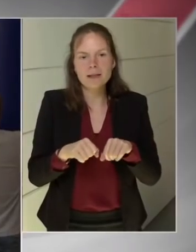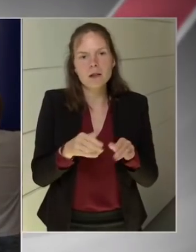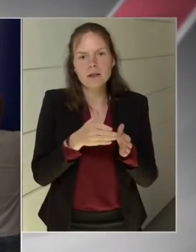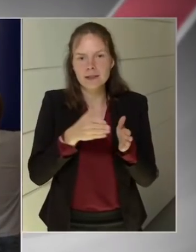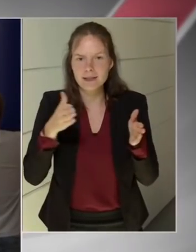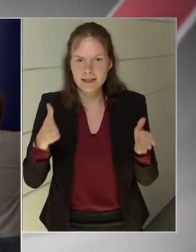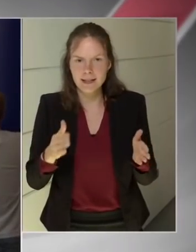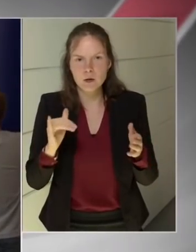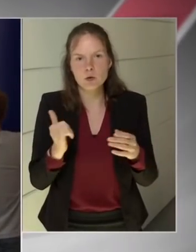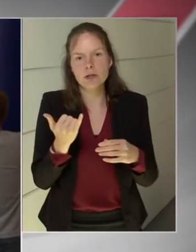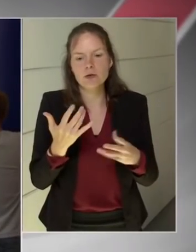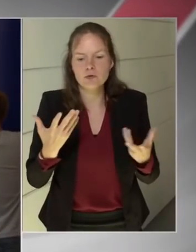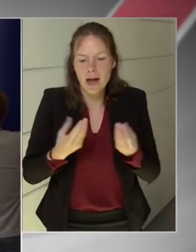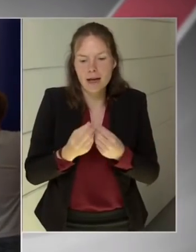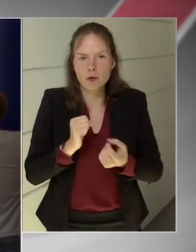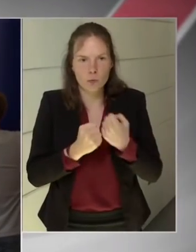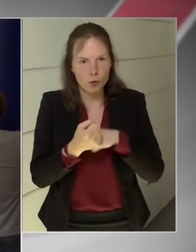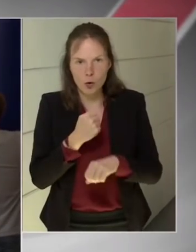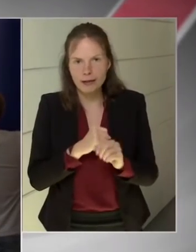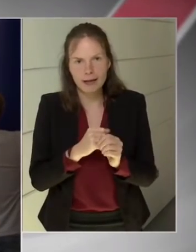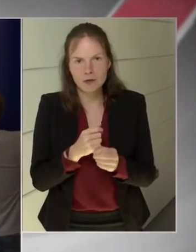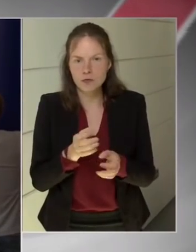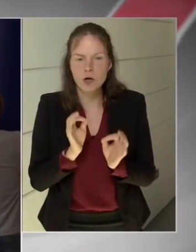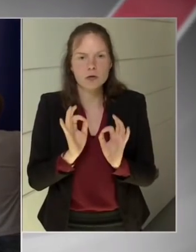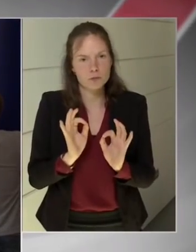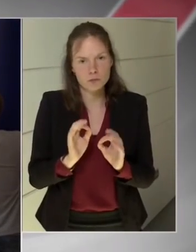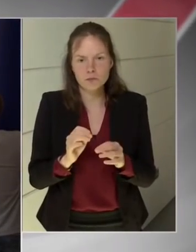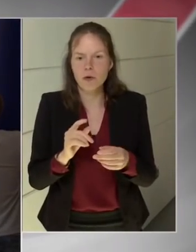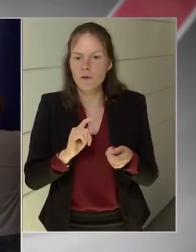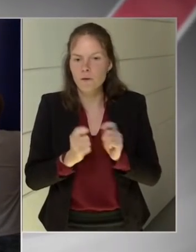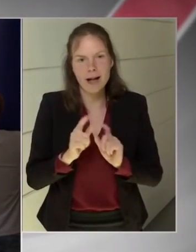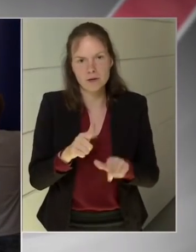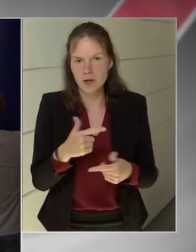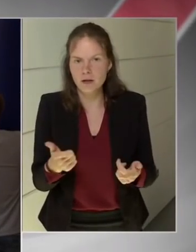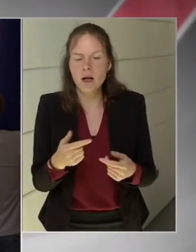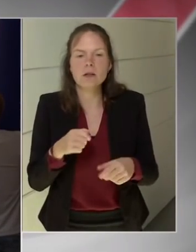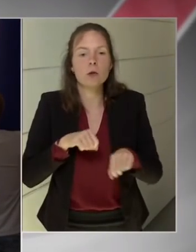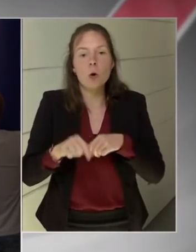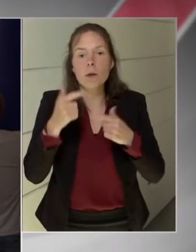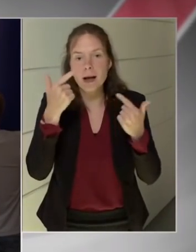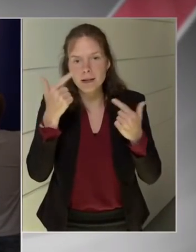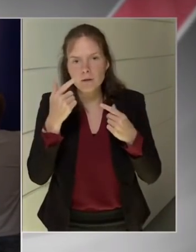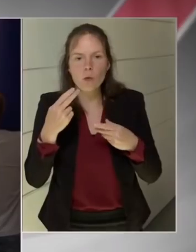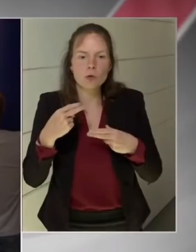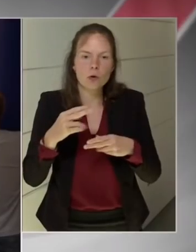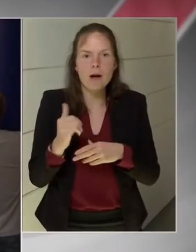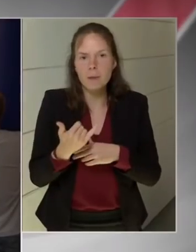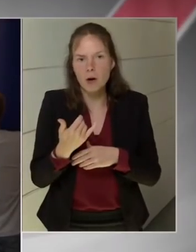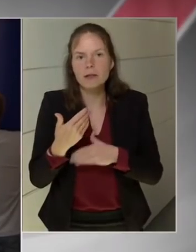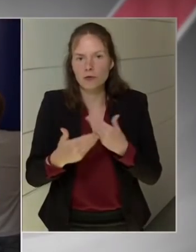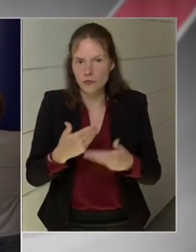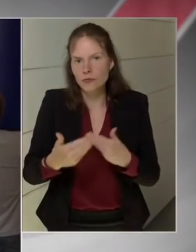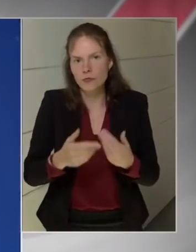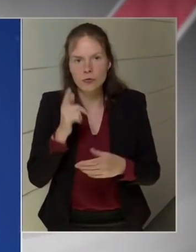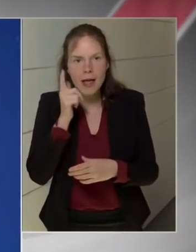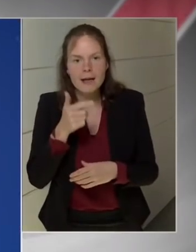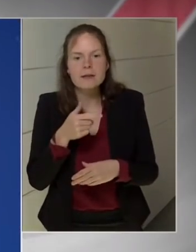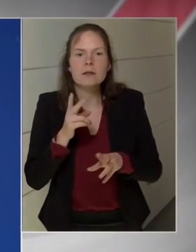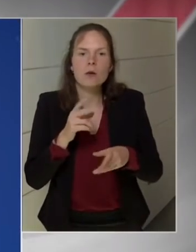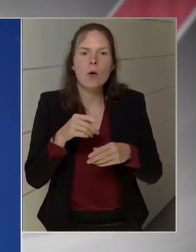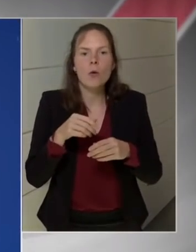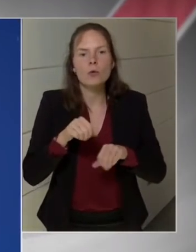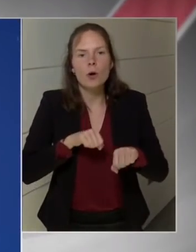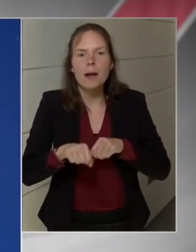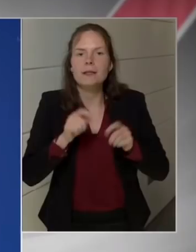miniszterúrnak. Köszönöm szépen, és tiszteltel köszöntök mindenkit. Bízom benne, hogy a most kezdődő kormányciklusban is